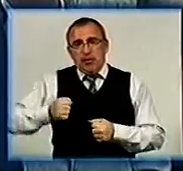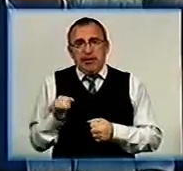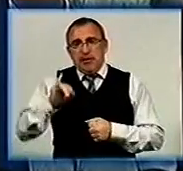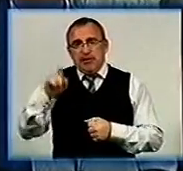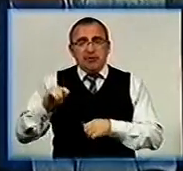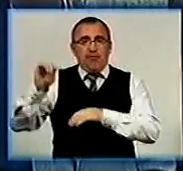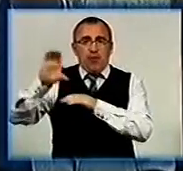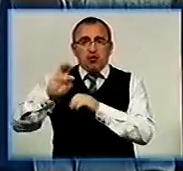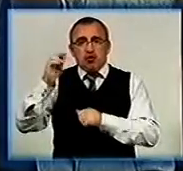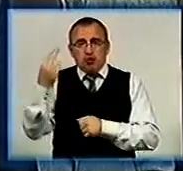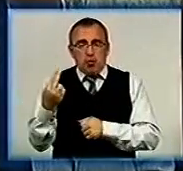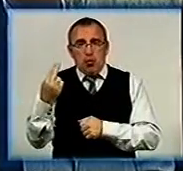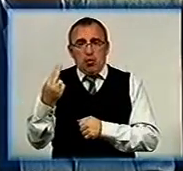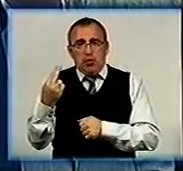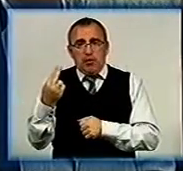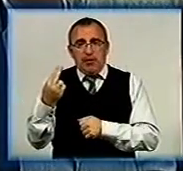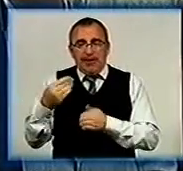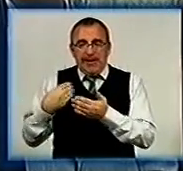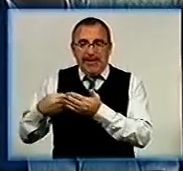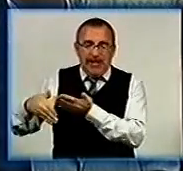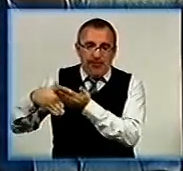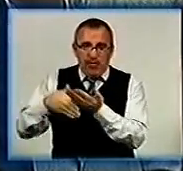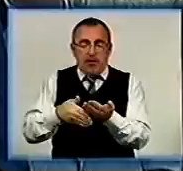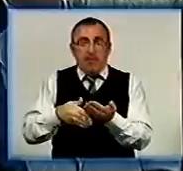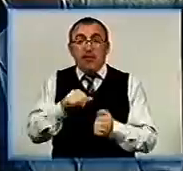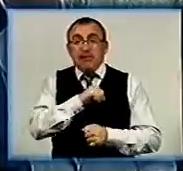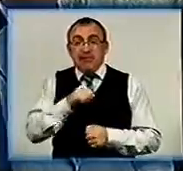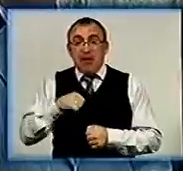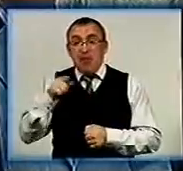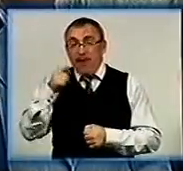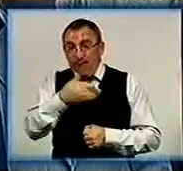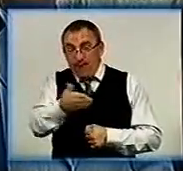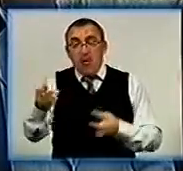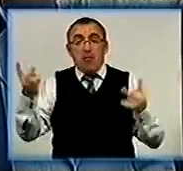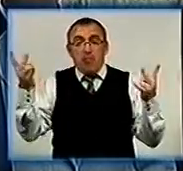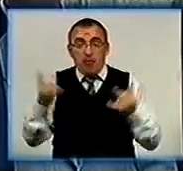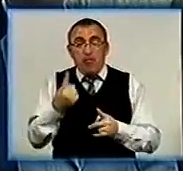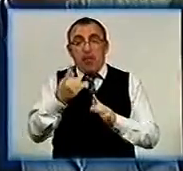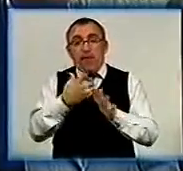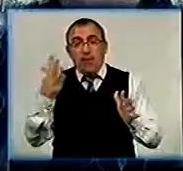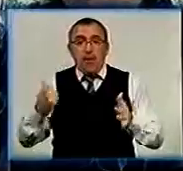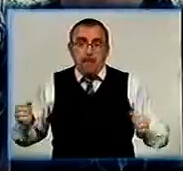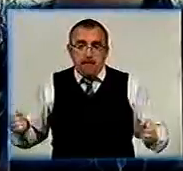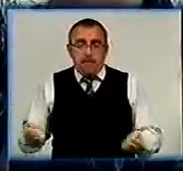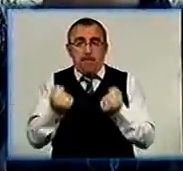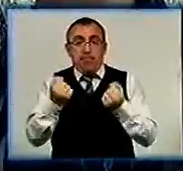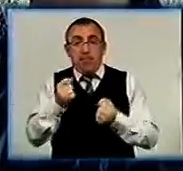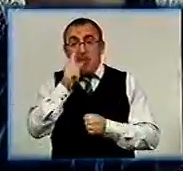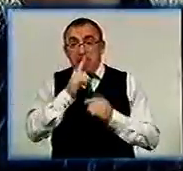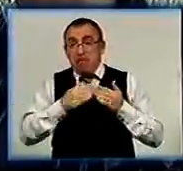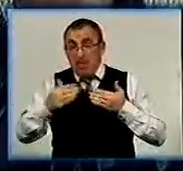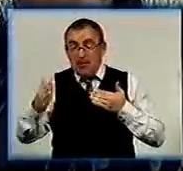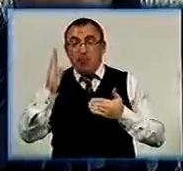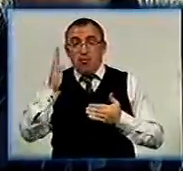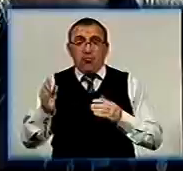із фонду соціальних інвестицій про те, що саме ви потребуєте першочергової підтримки. За місяць обіцяють